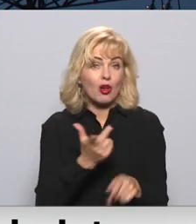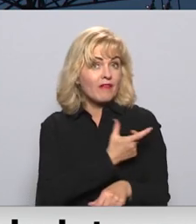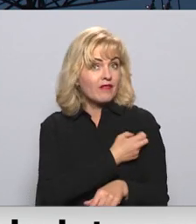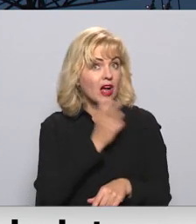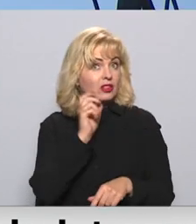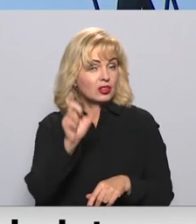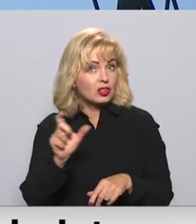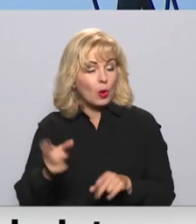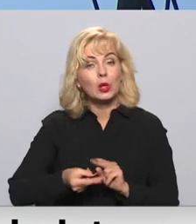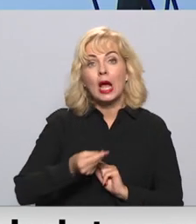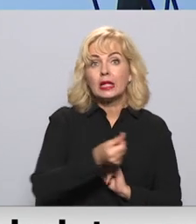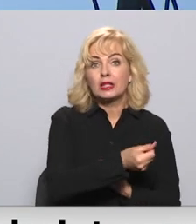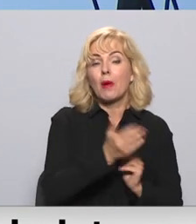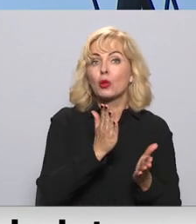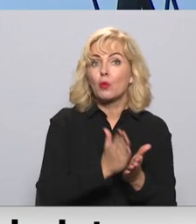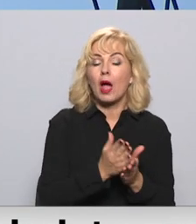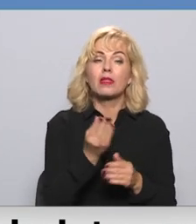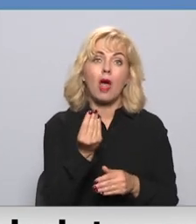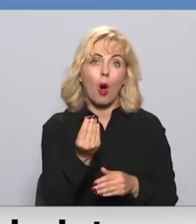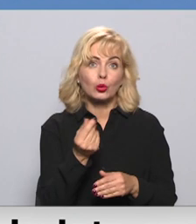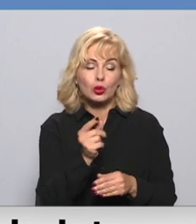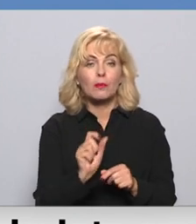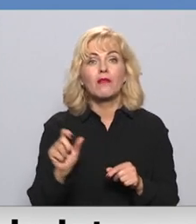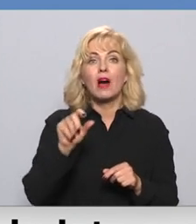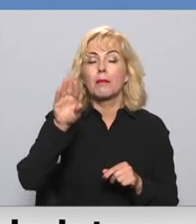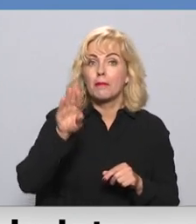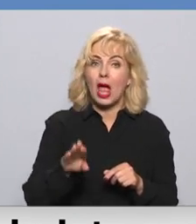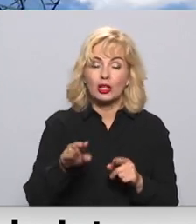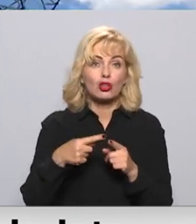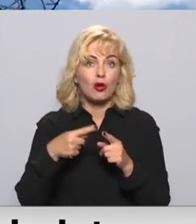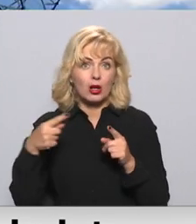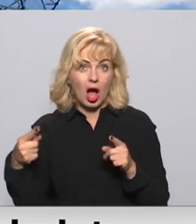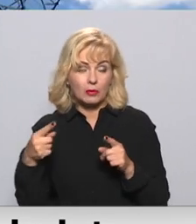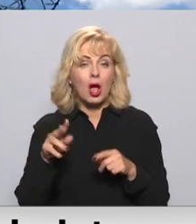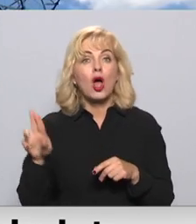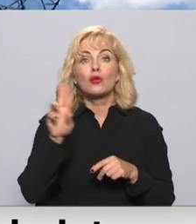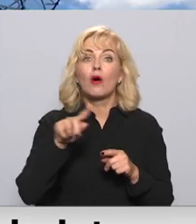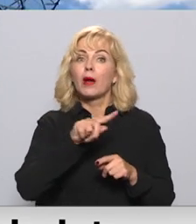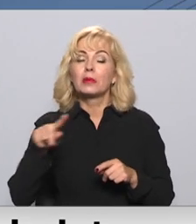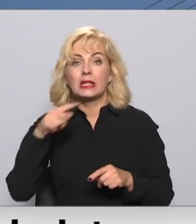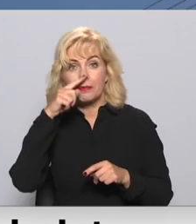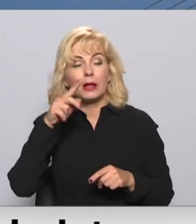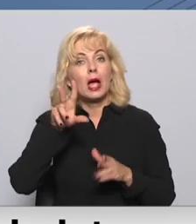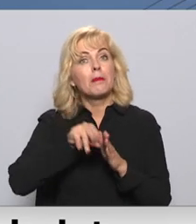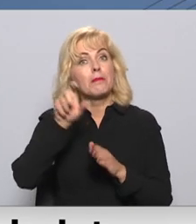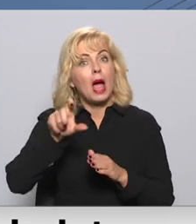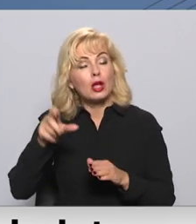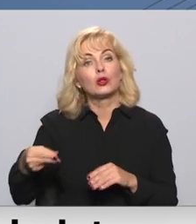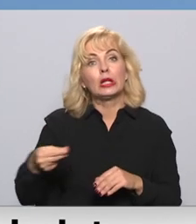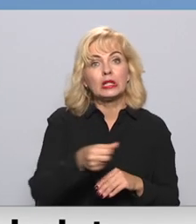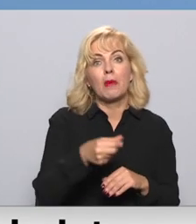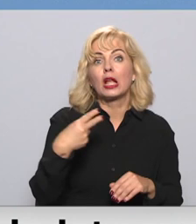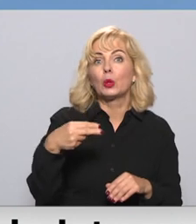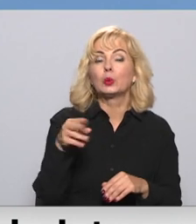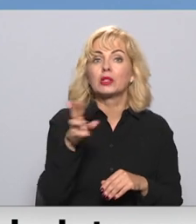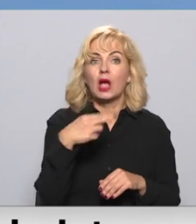senioriem izmaksāt noteikti naudas summu vairāku mēnešu garumā. No novemra līdz martam pensionāriem tiks izmaksāti 20